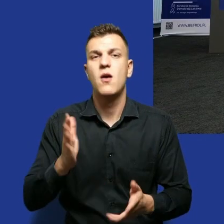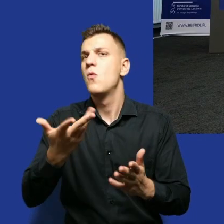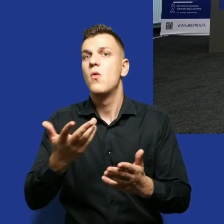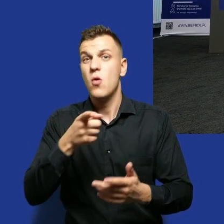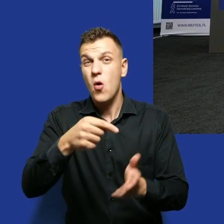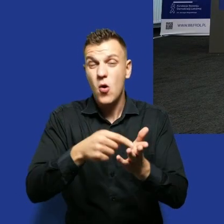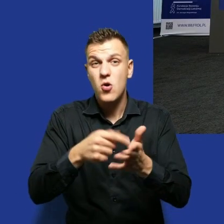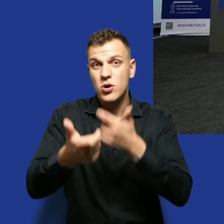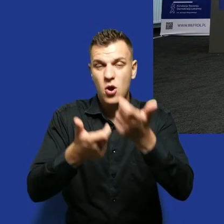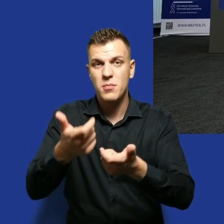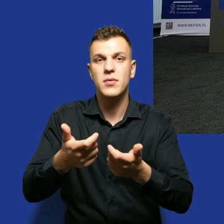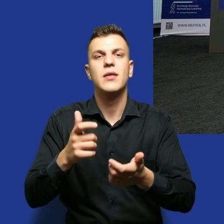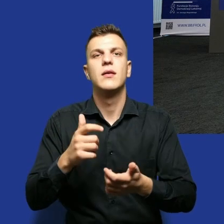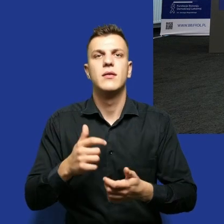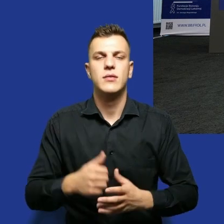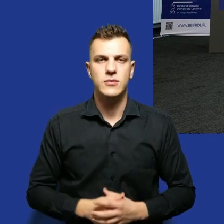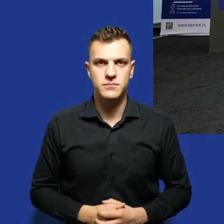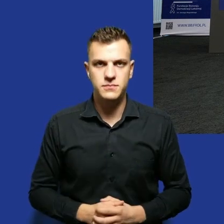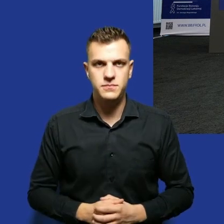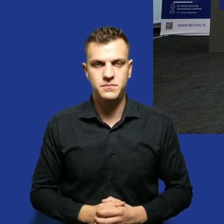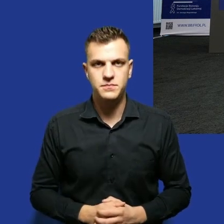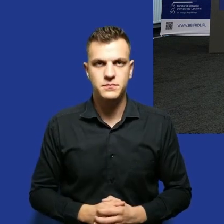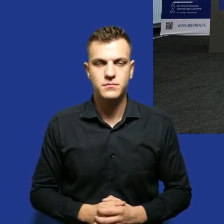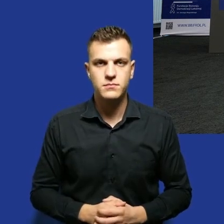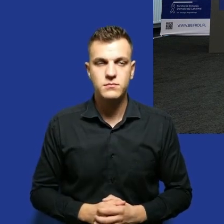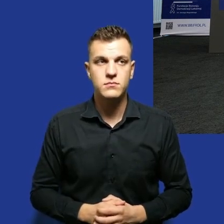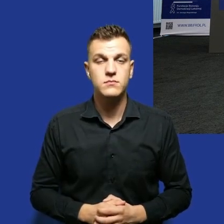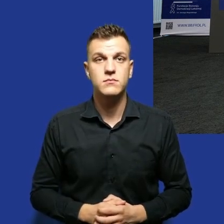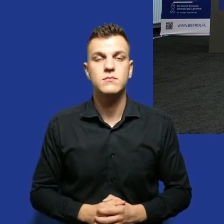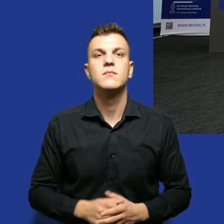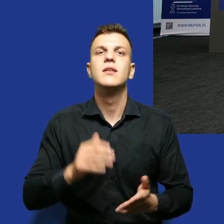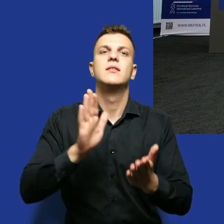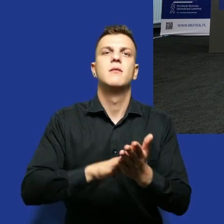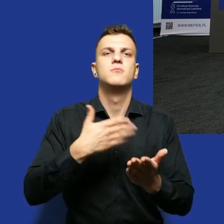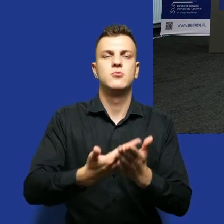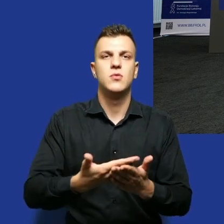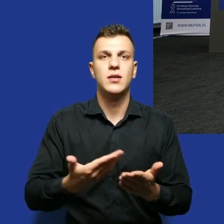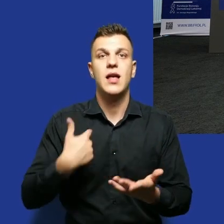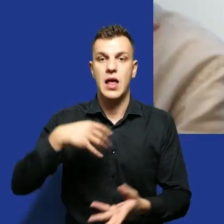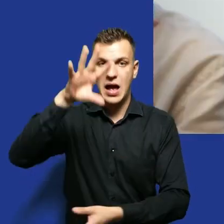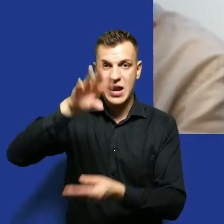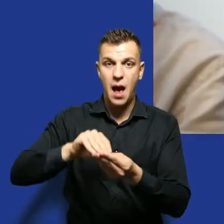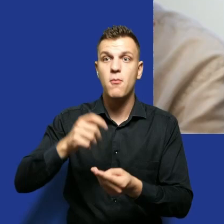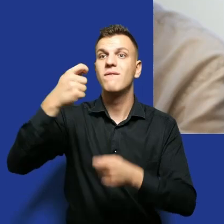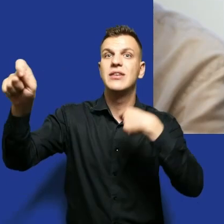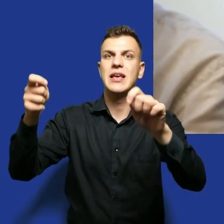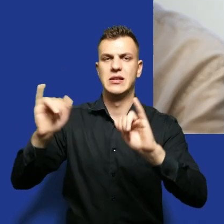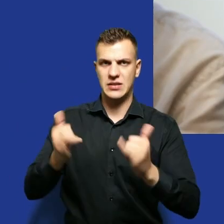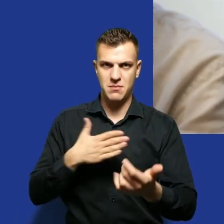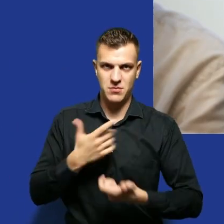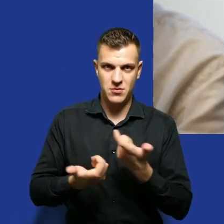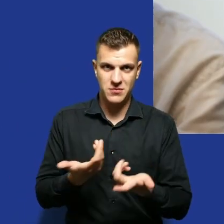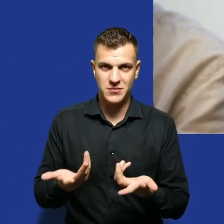rozmawiałam zresztą z Szymonem Ossowskim, WatchDoga. Jak ja mam w ogóle raportować swoje wyjazdy? No nie wiem, ja